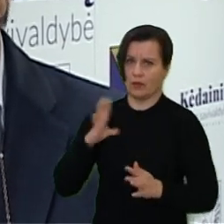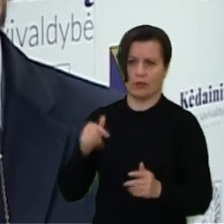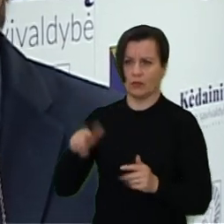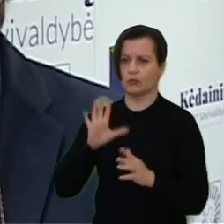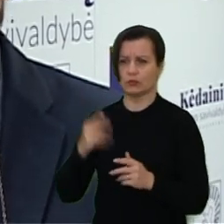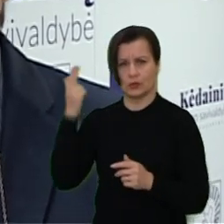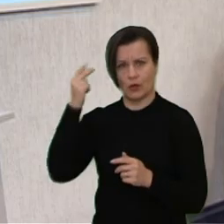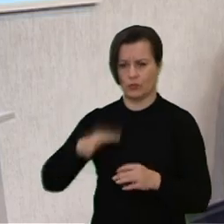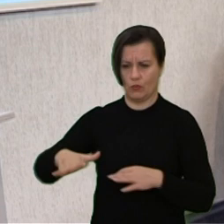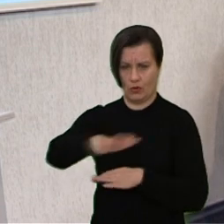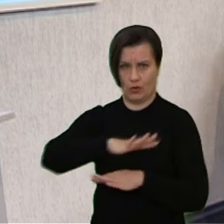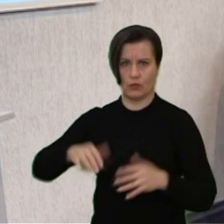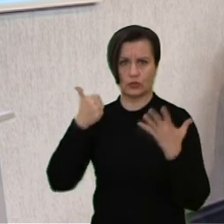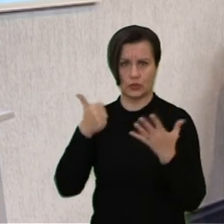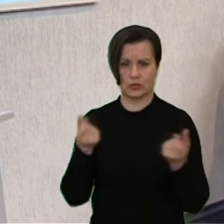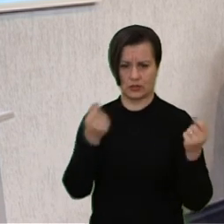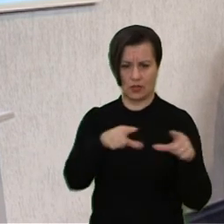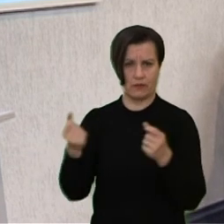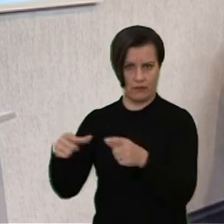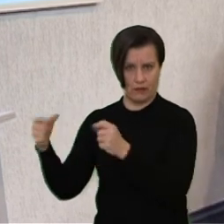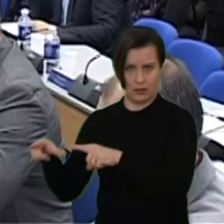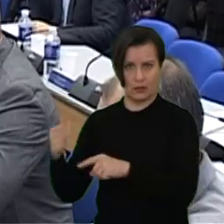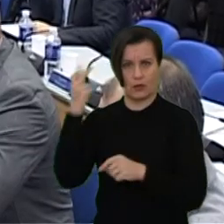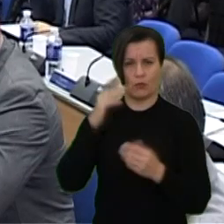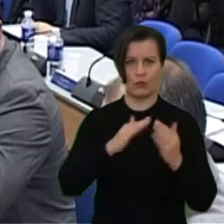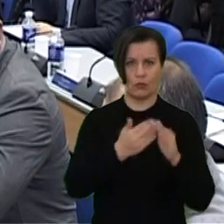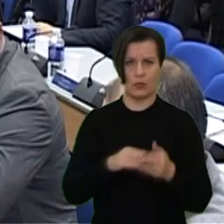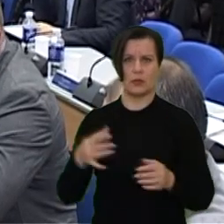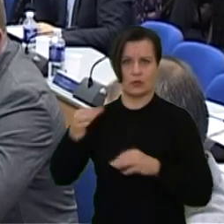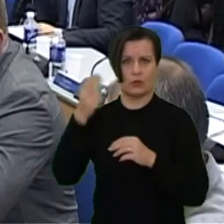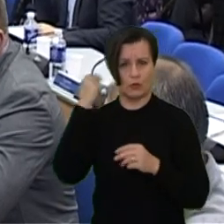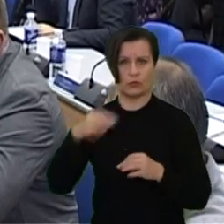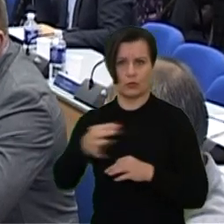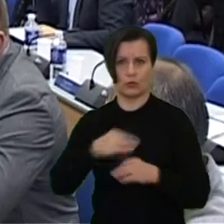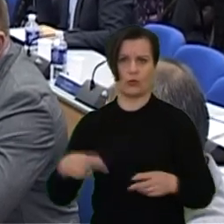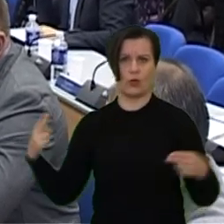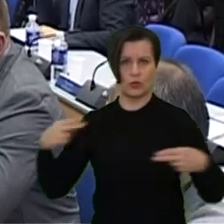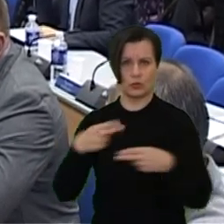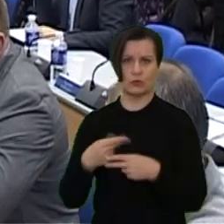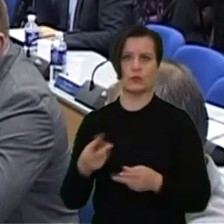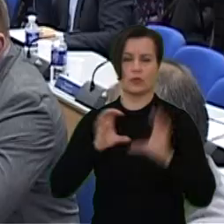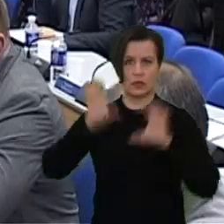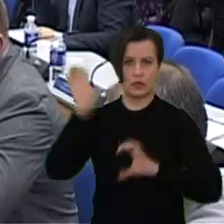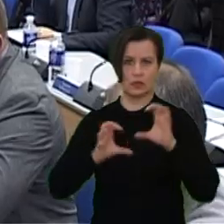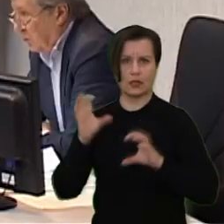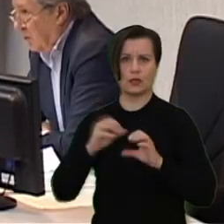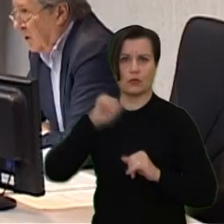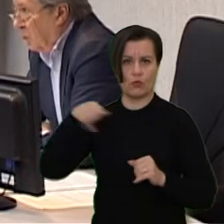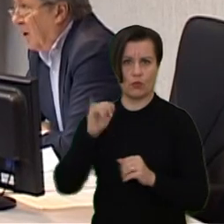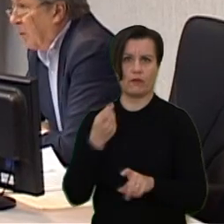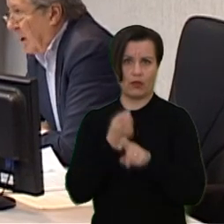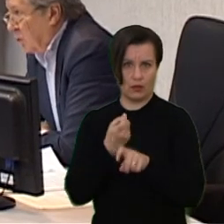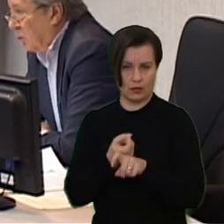regiono saivaldybių atstovai, tai šešių saivaldybių, Kauno miesto, Kauno rajono, Kaišėdorių, Rasėjinių, Jonovos ir